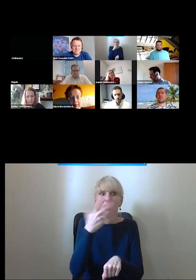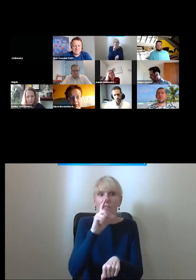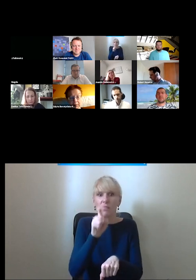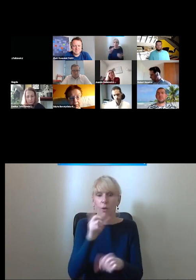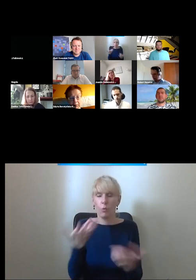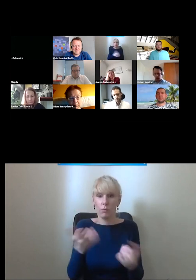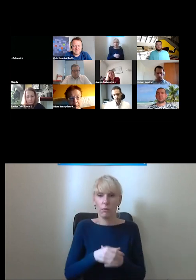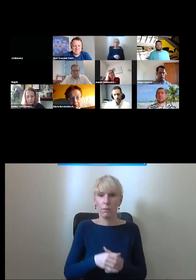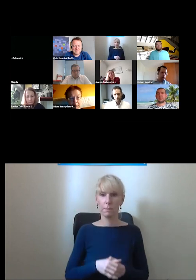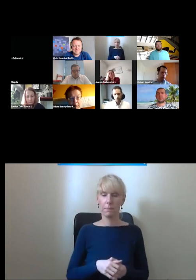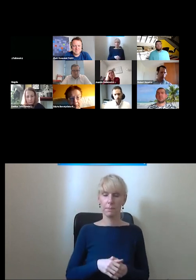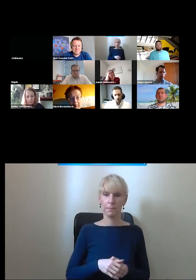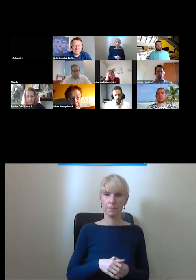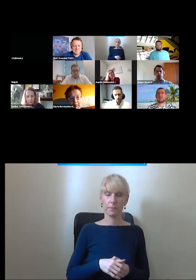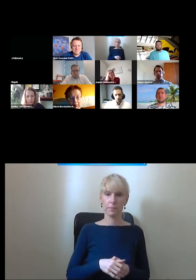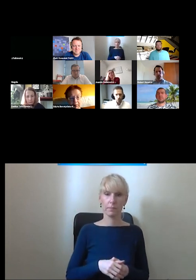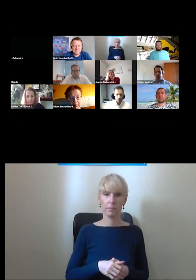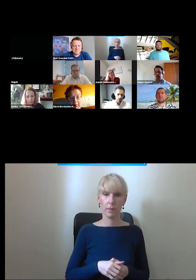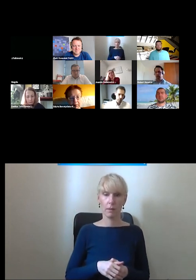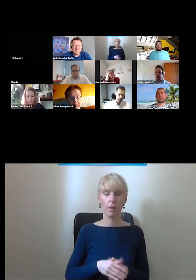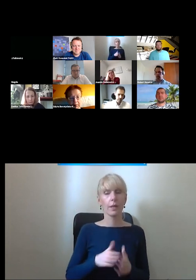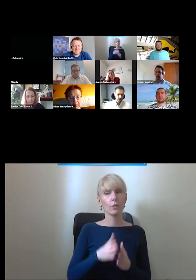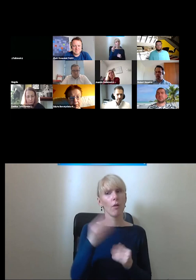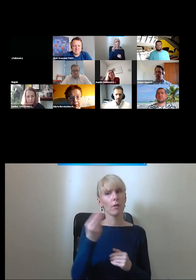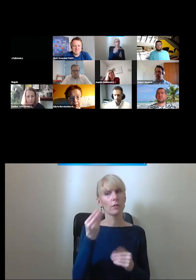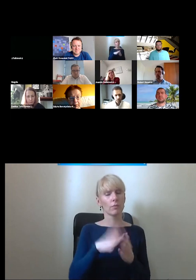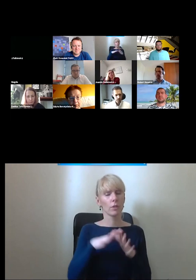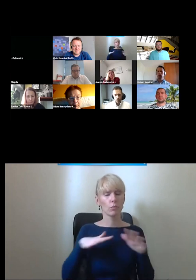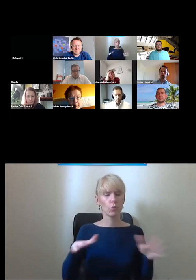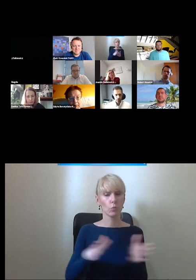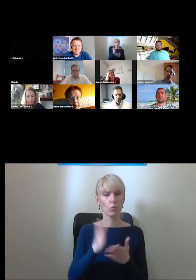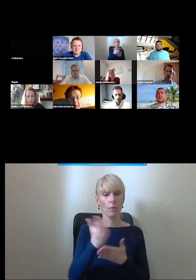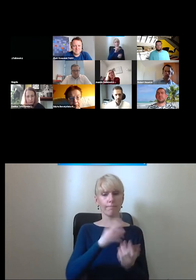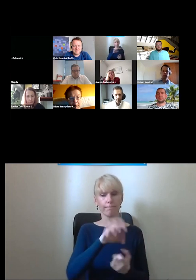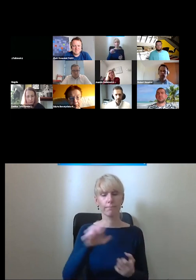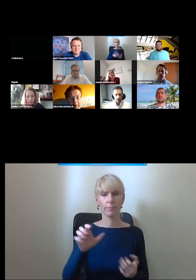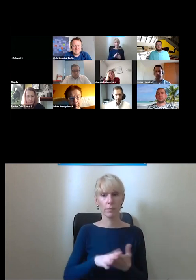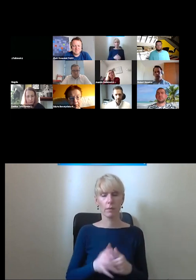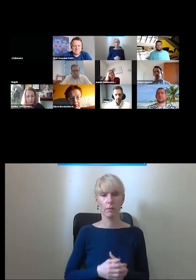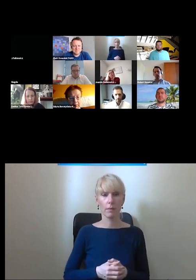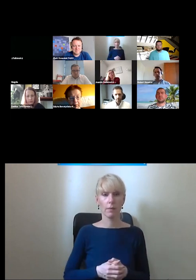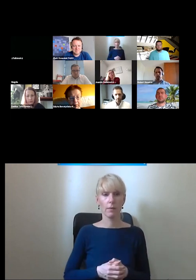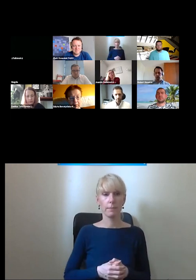niesamodzielnie poruszania się windą ono jeszcze ma dużo kategorii tych kategorii jest mnóstwo to jest kompletny